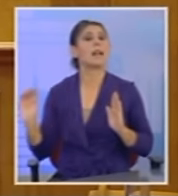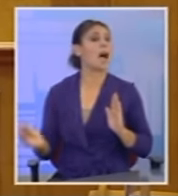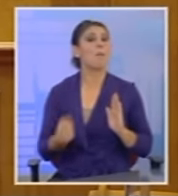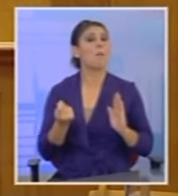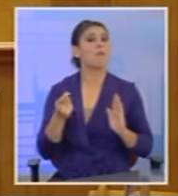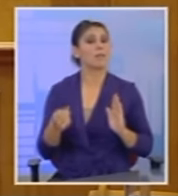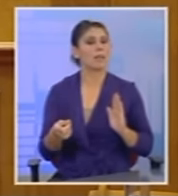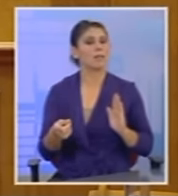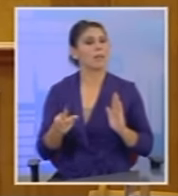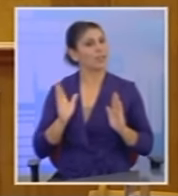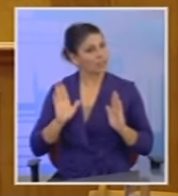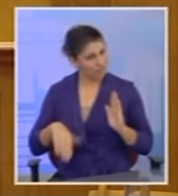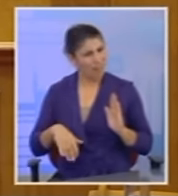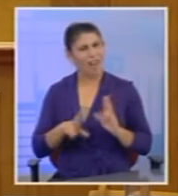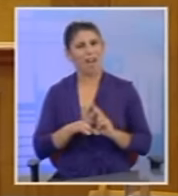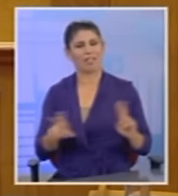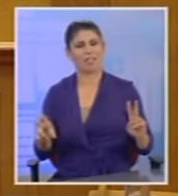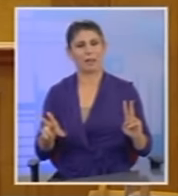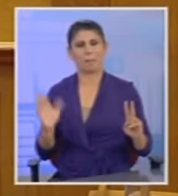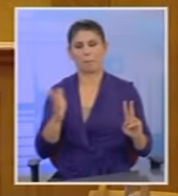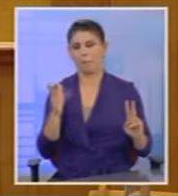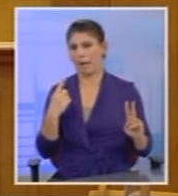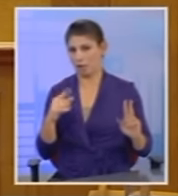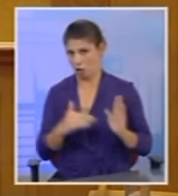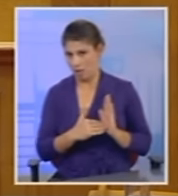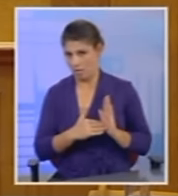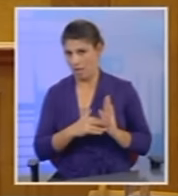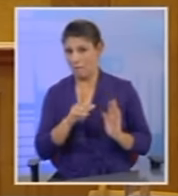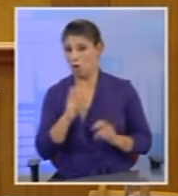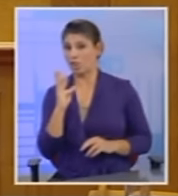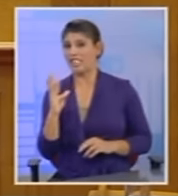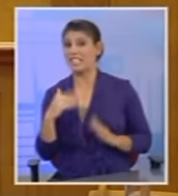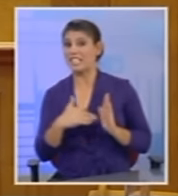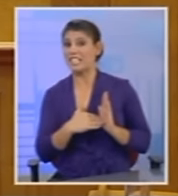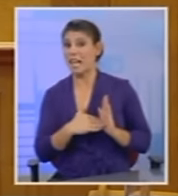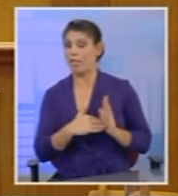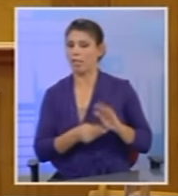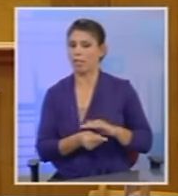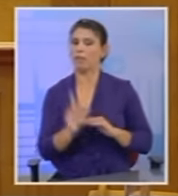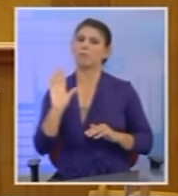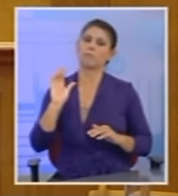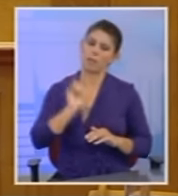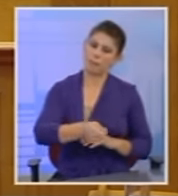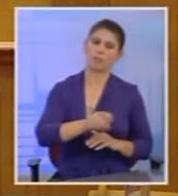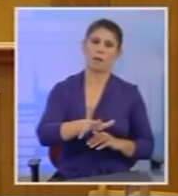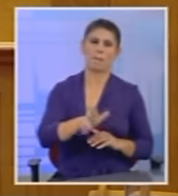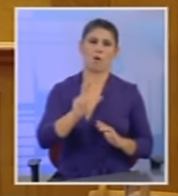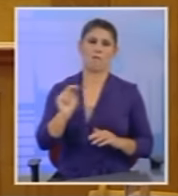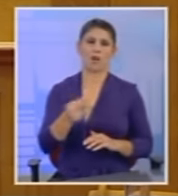Και τελικά θα τη βγάλει καθαρή με κάτι, όχι εκατοχιλιάδες που είπα χθες με 83 χιλιάδες περίπου ευρώ. Δηλαδή